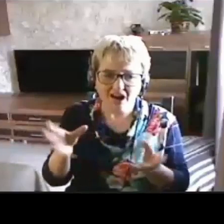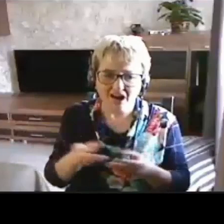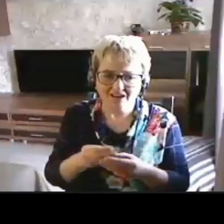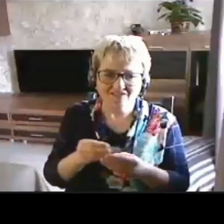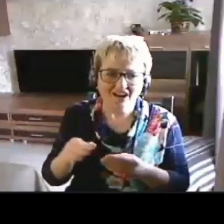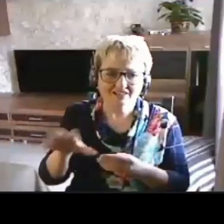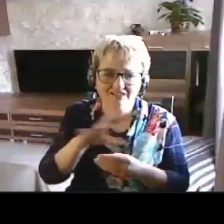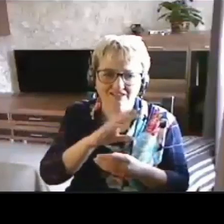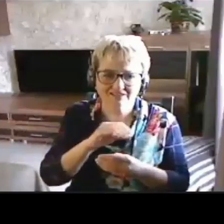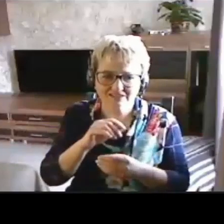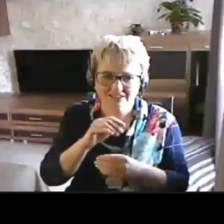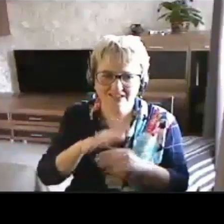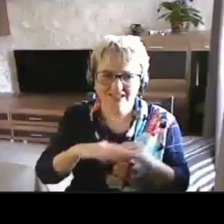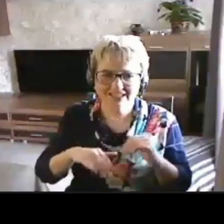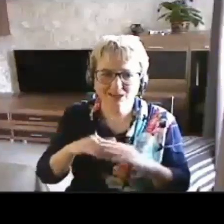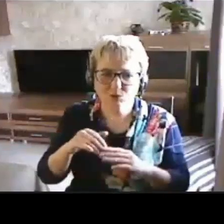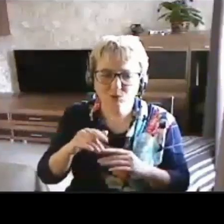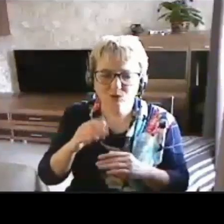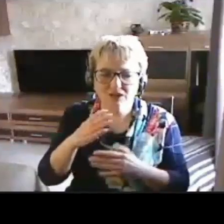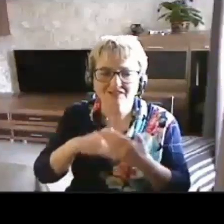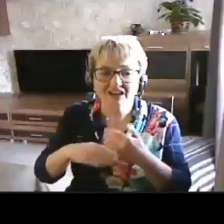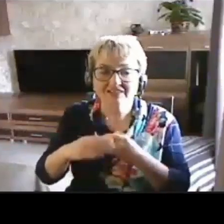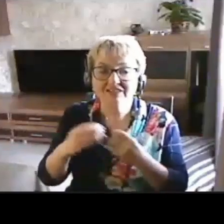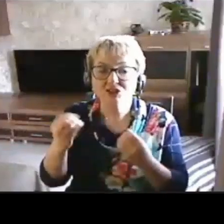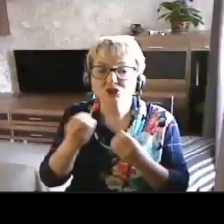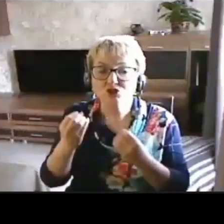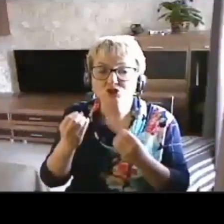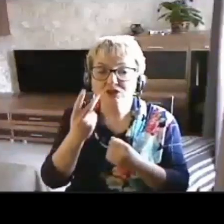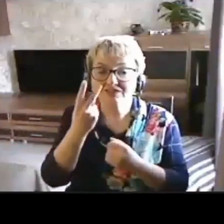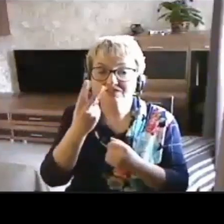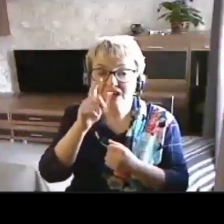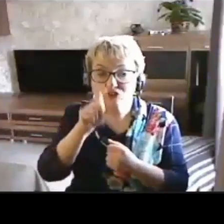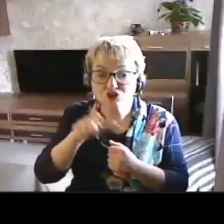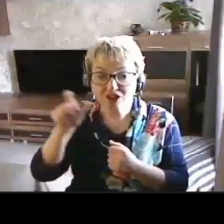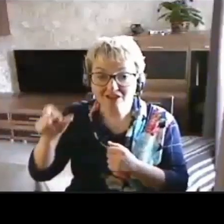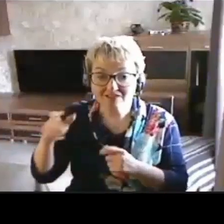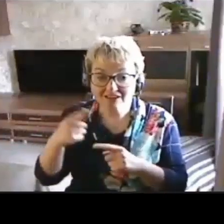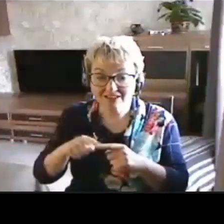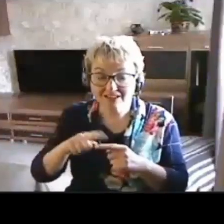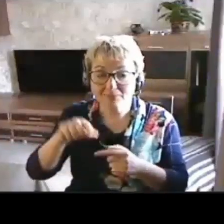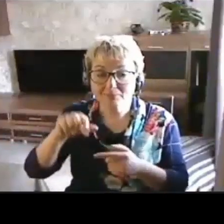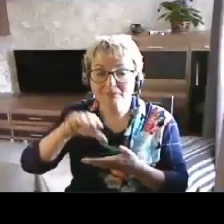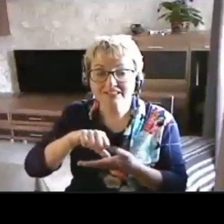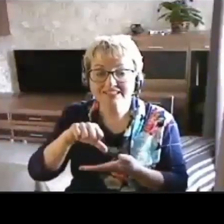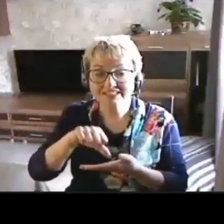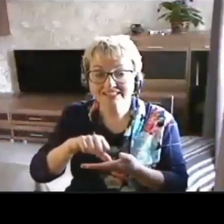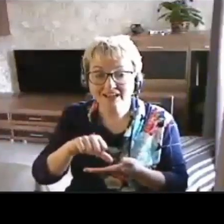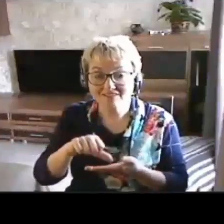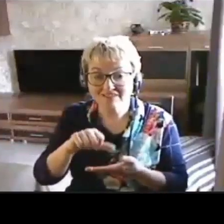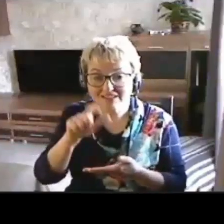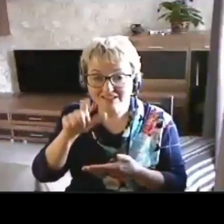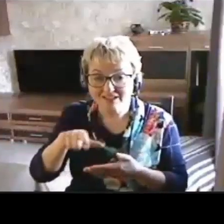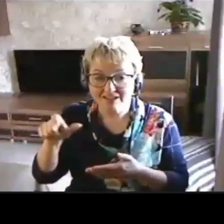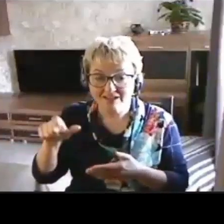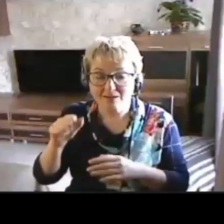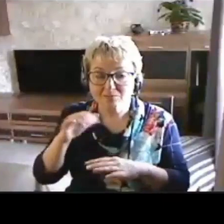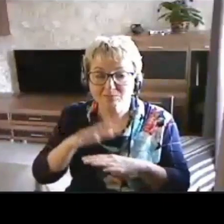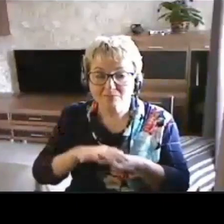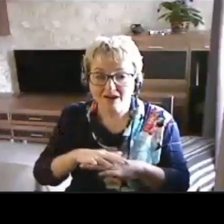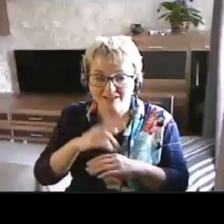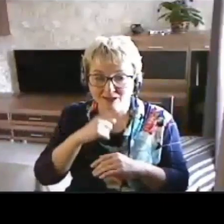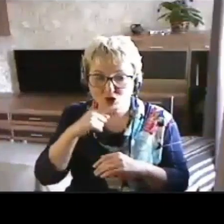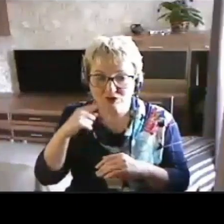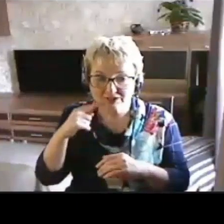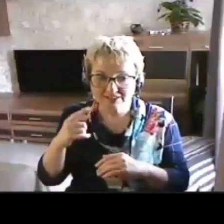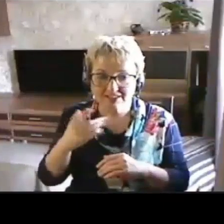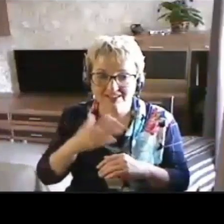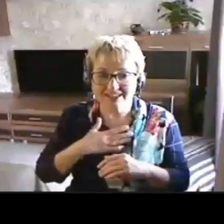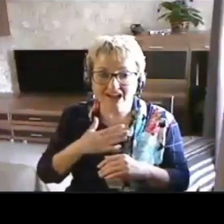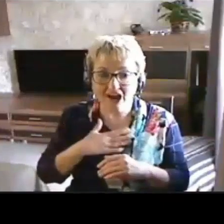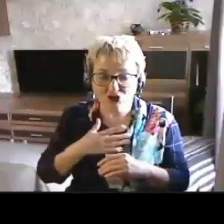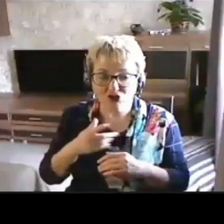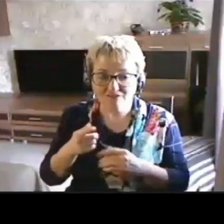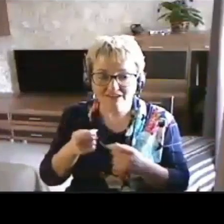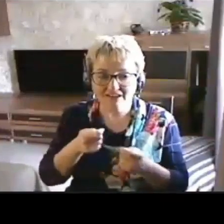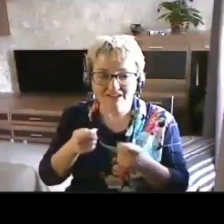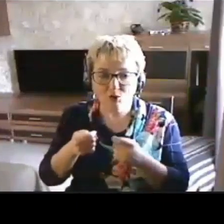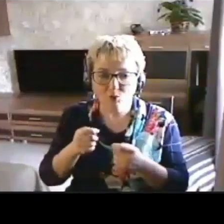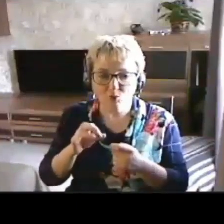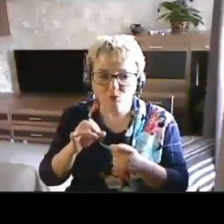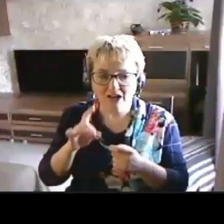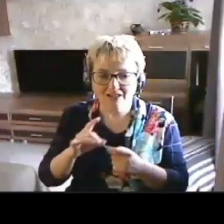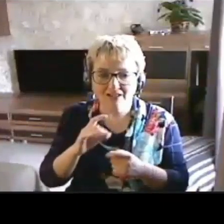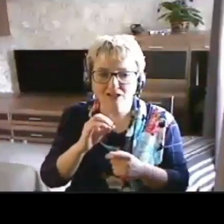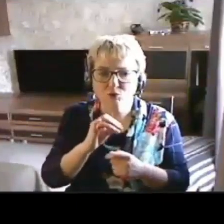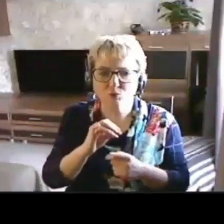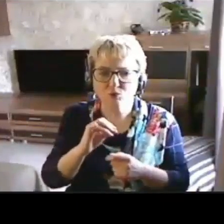И еще два человека, это представители Банка России, то есть нашего регулятора, это